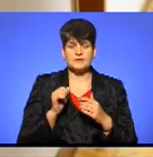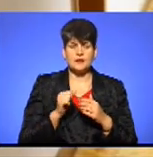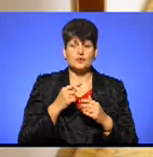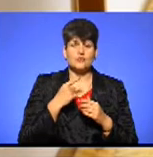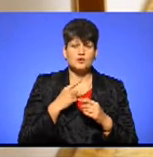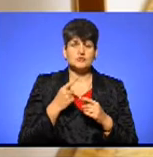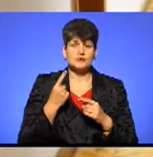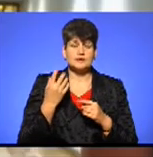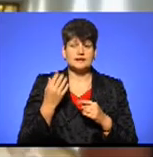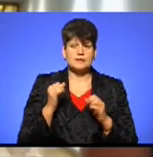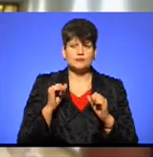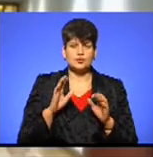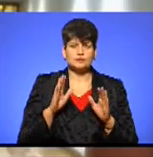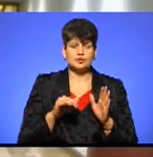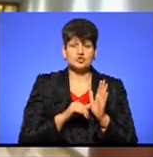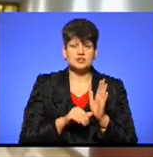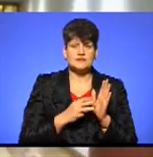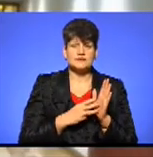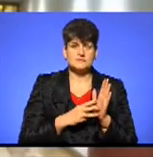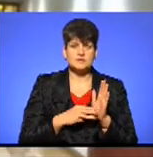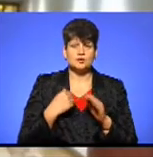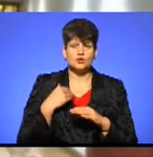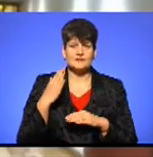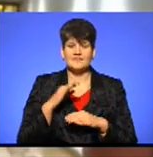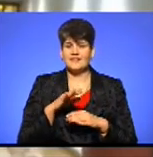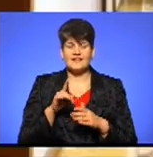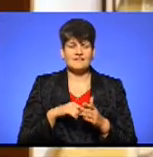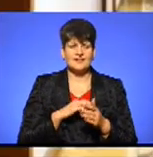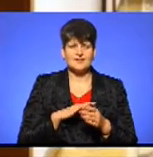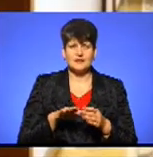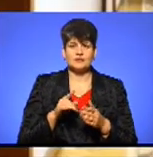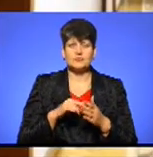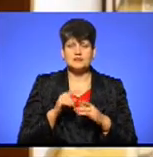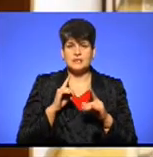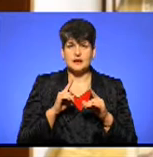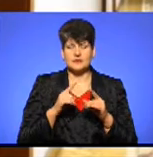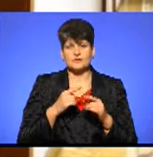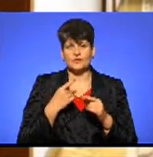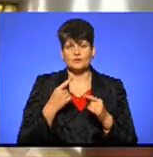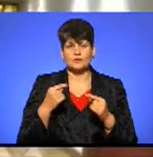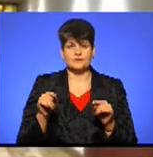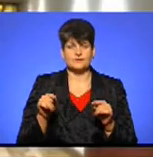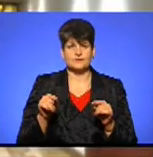що за день може надійти 60-80 голосів, не вірить. У міській раді інформацію спростовують.